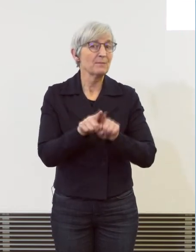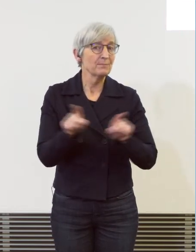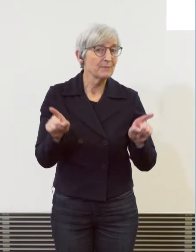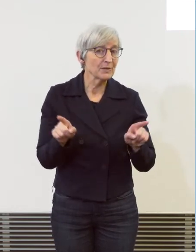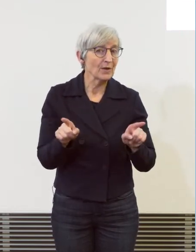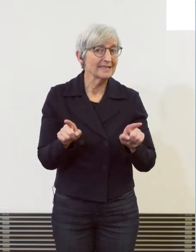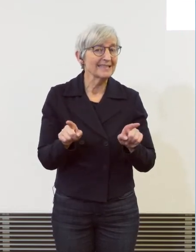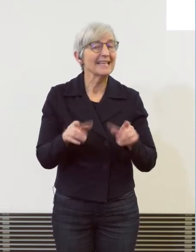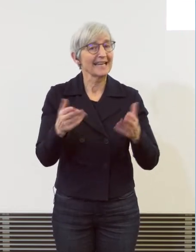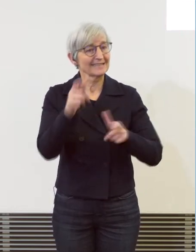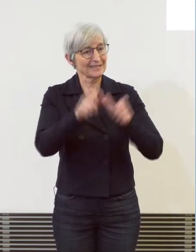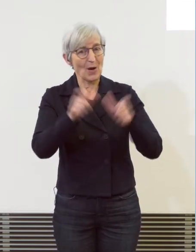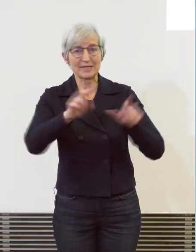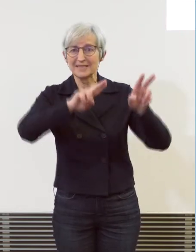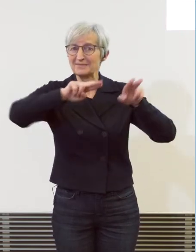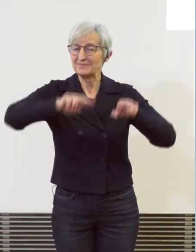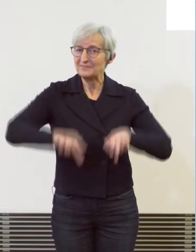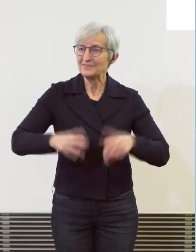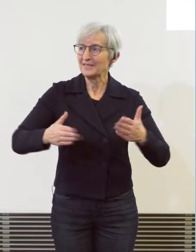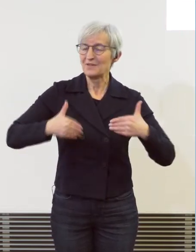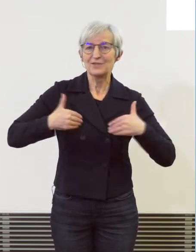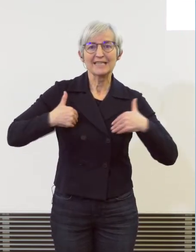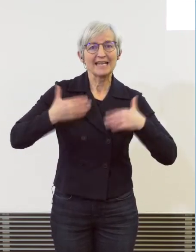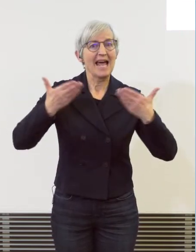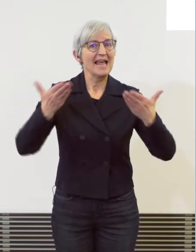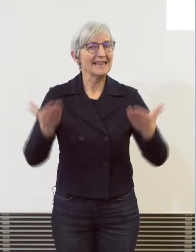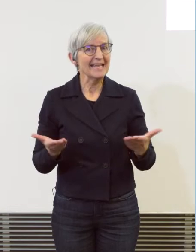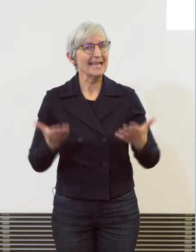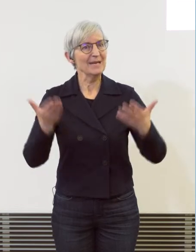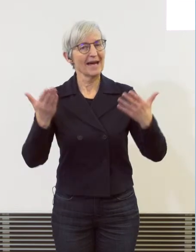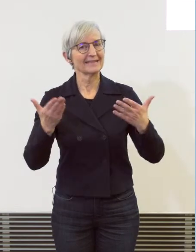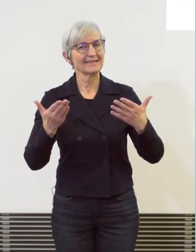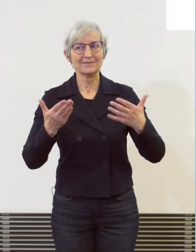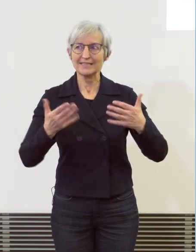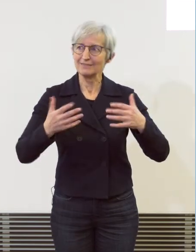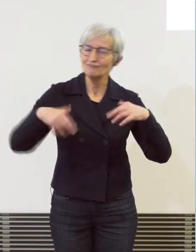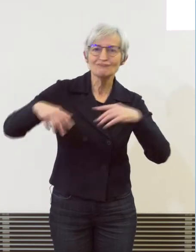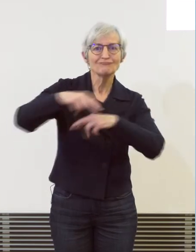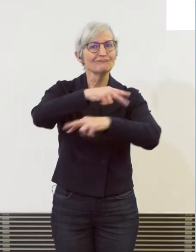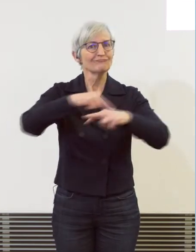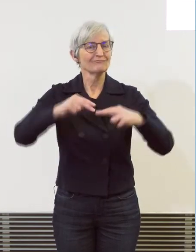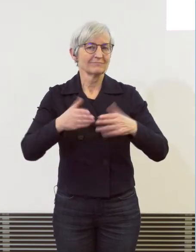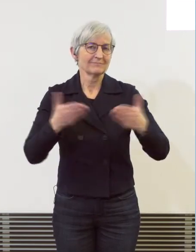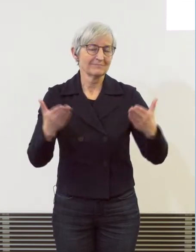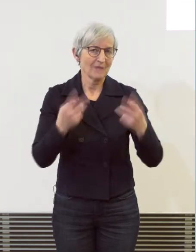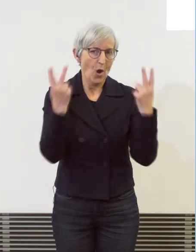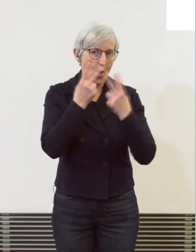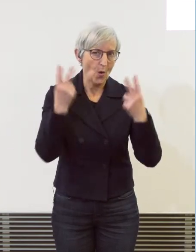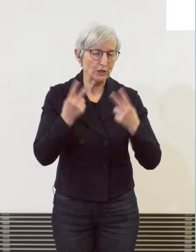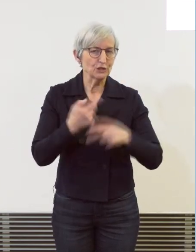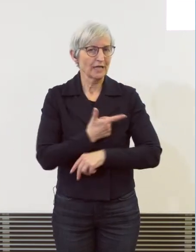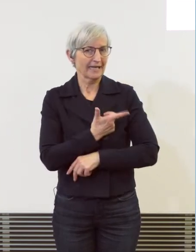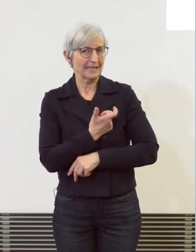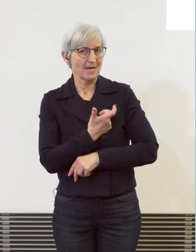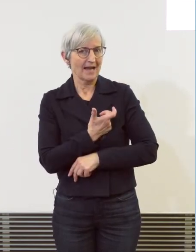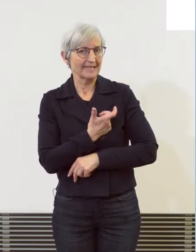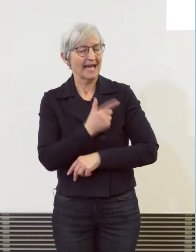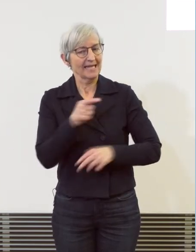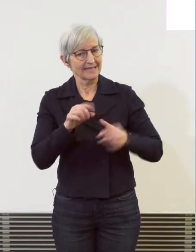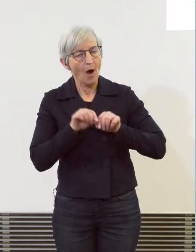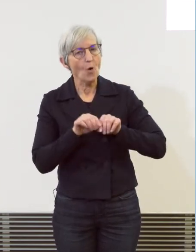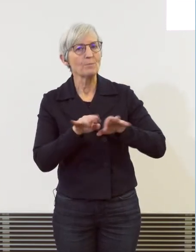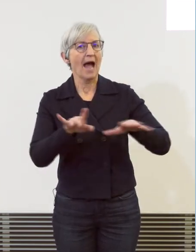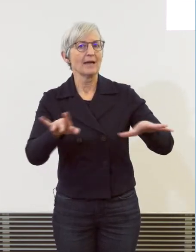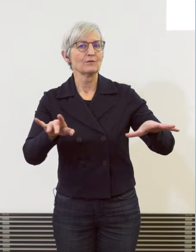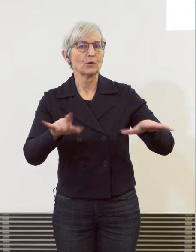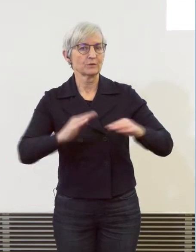Lebens, wo halt auch Kriminalität zurückkommt. So, ich möchte jetzt noch zwei Fokus machen, weil ich